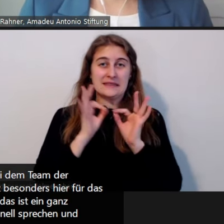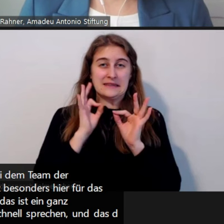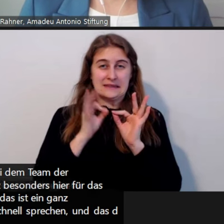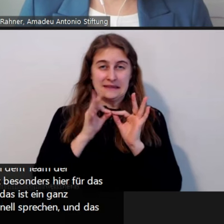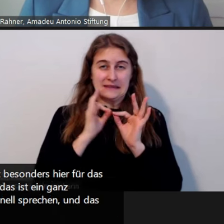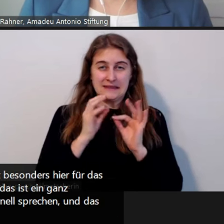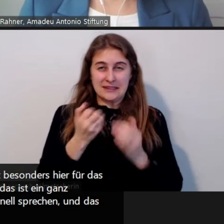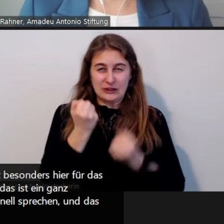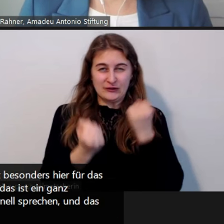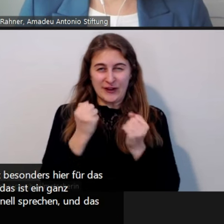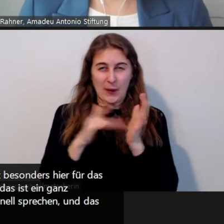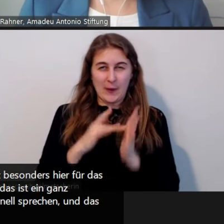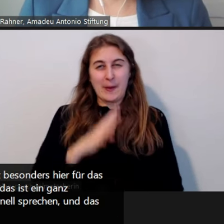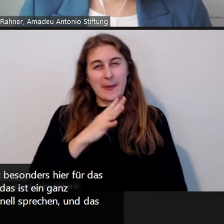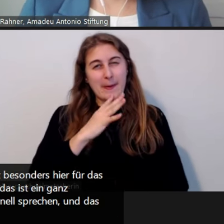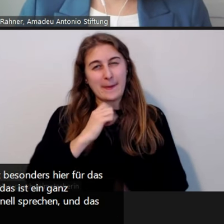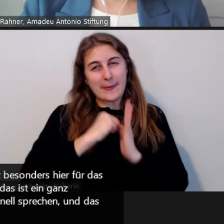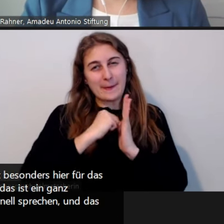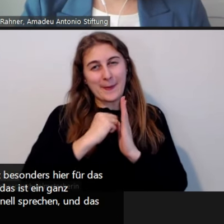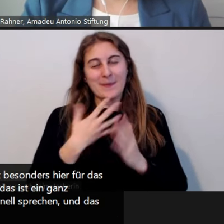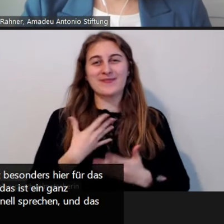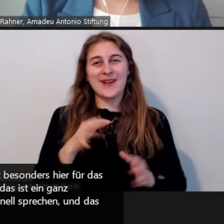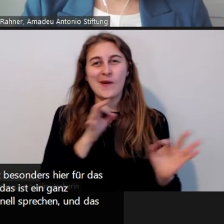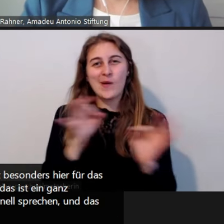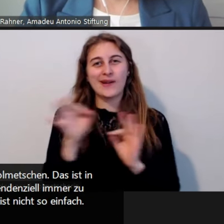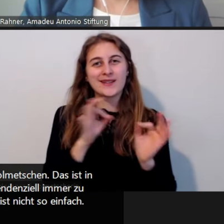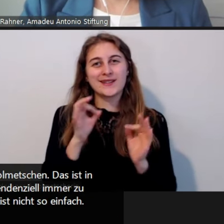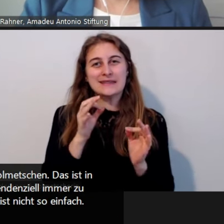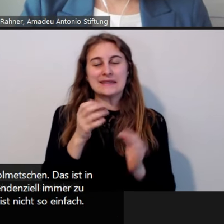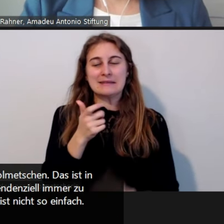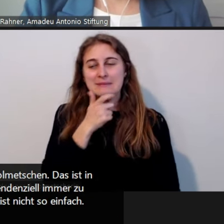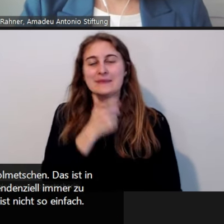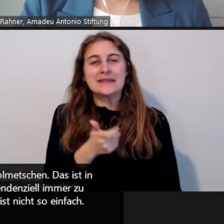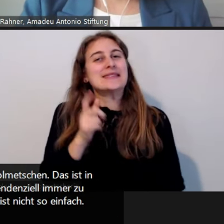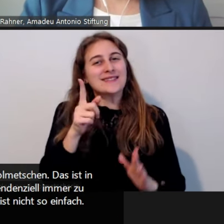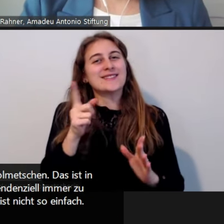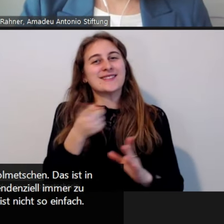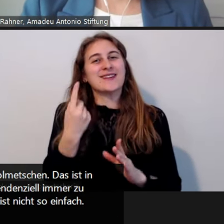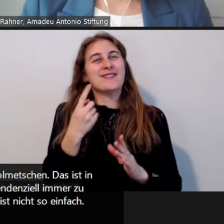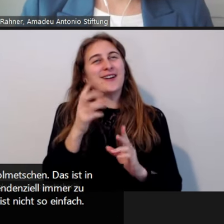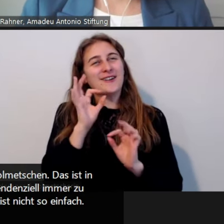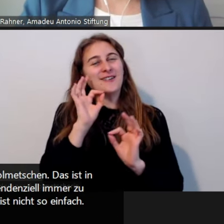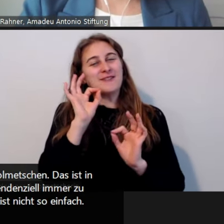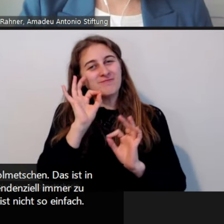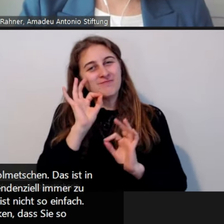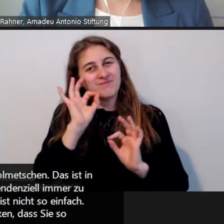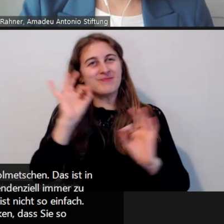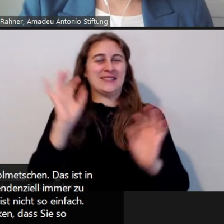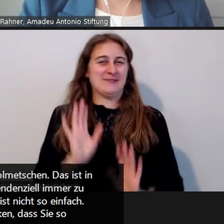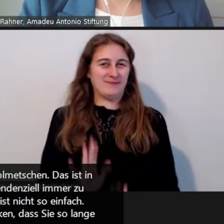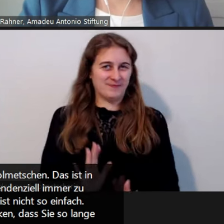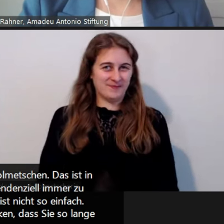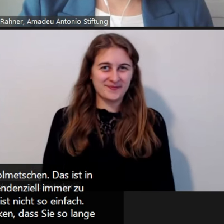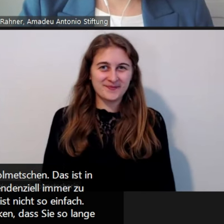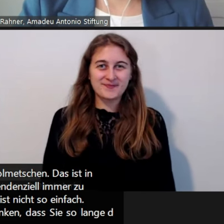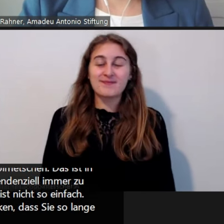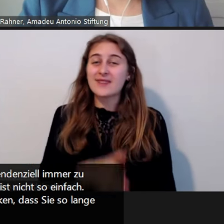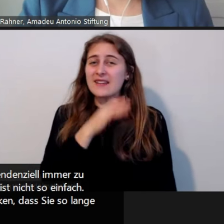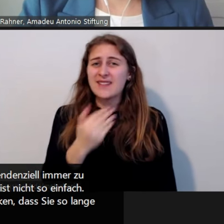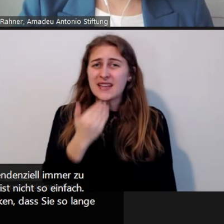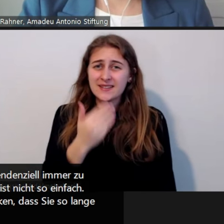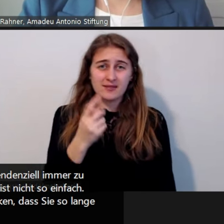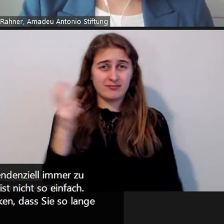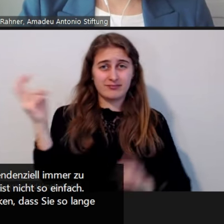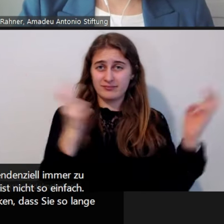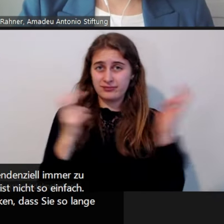zu übersetzen, ist nicht so einfach. Daran arbeiten wir. Ich möchte Ihnen allen danken, dass Sie so lange dabei waren für das